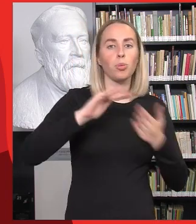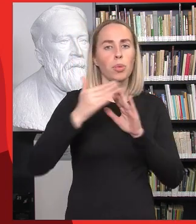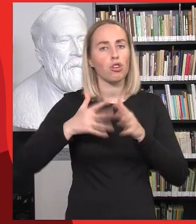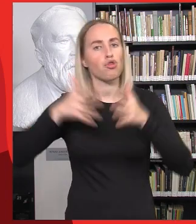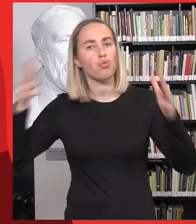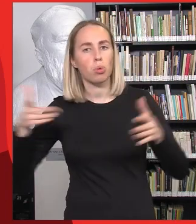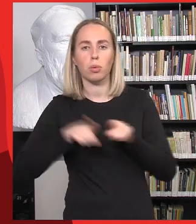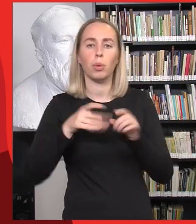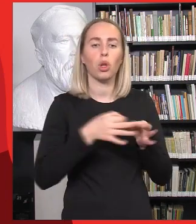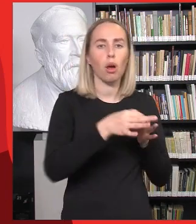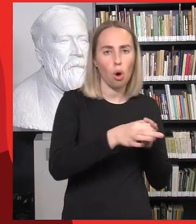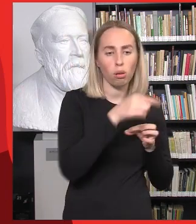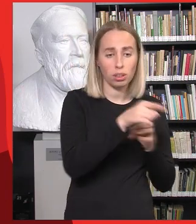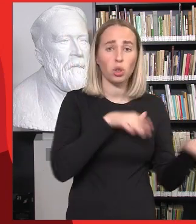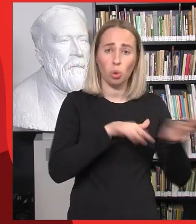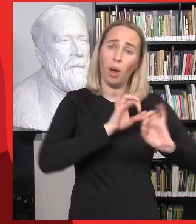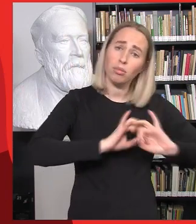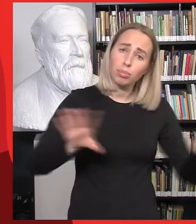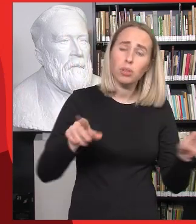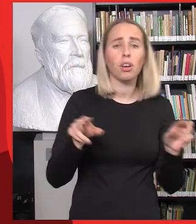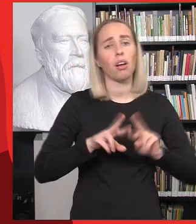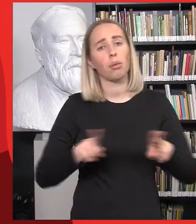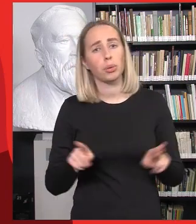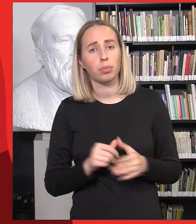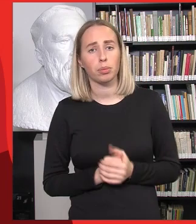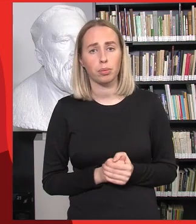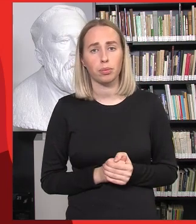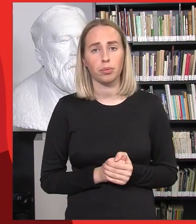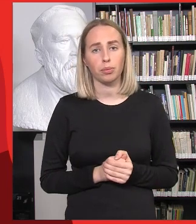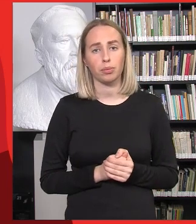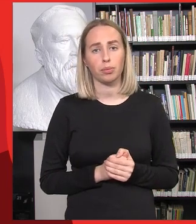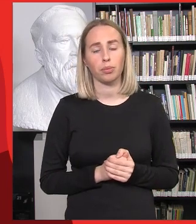regionuose? Ar yra tokių kažkokių galimybių įvertinti?